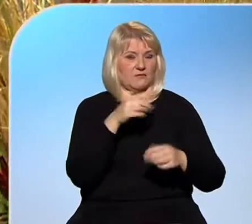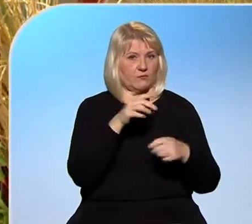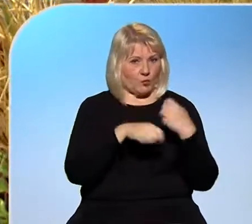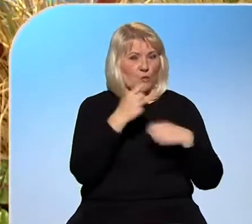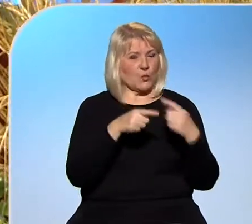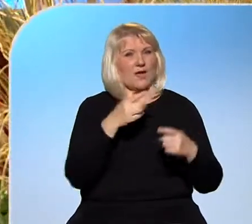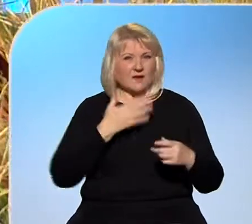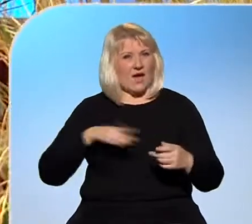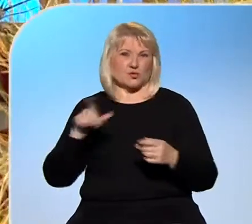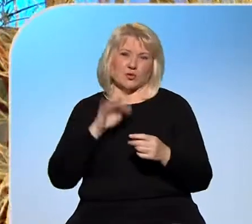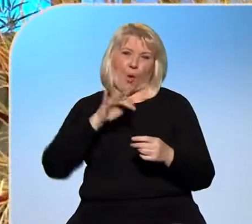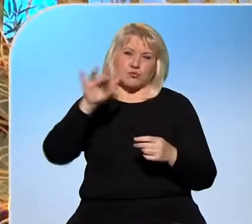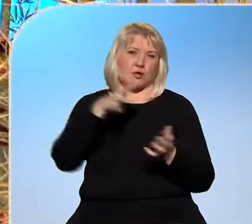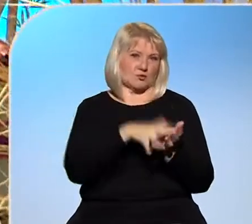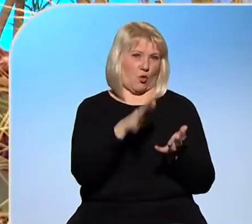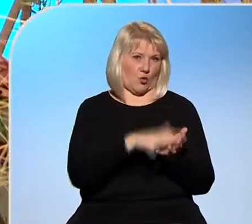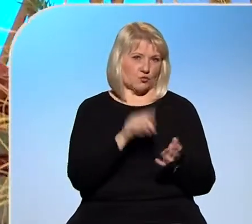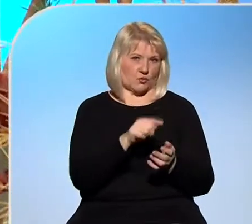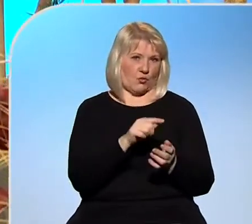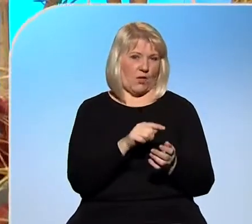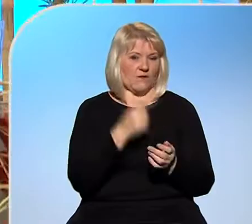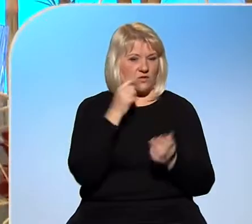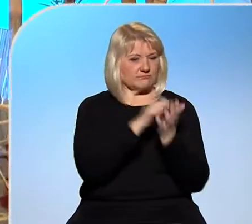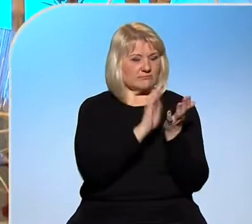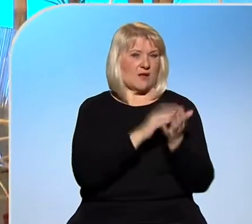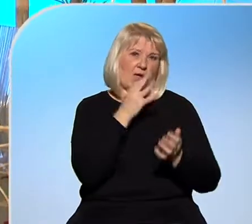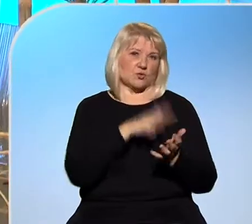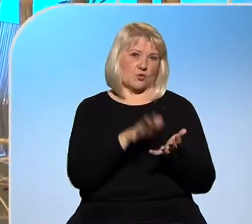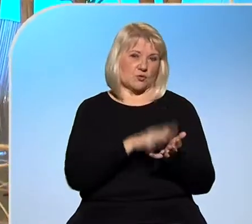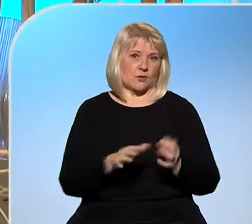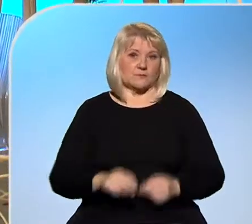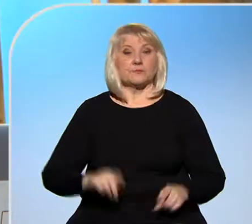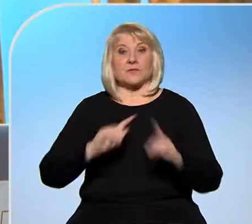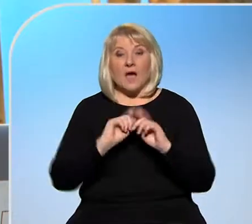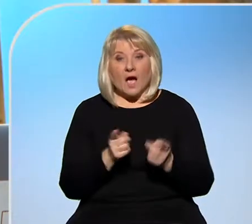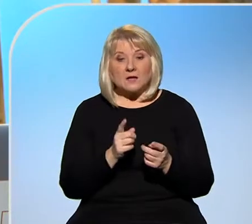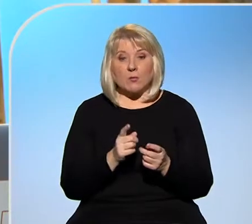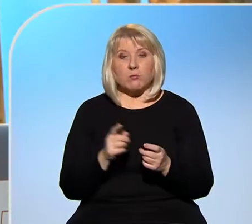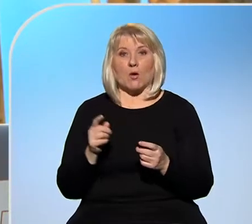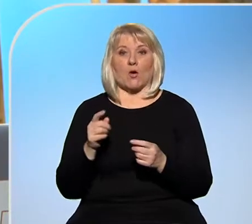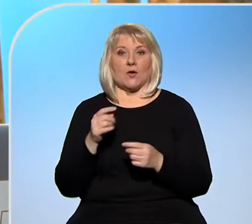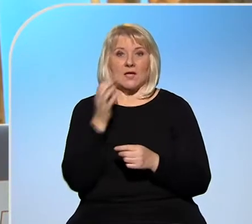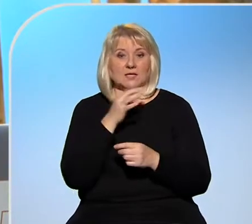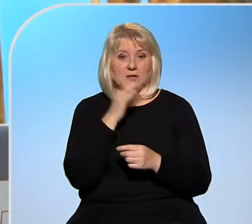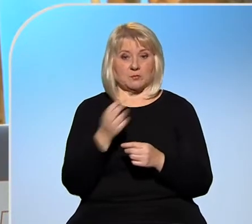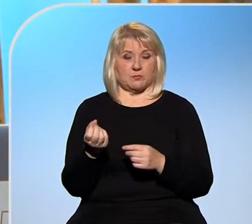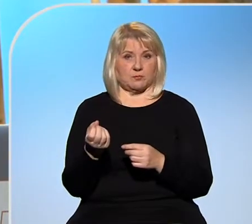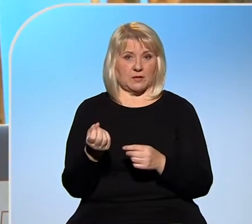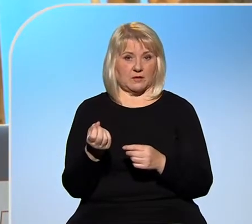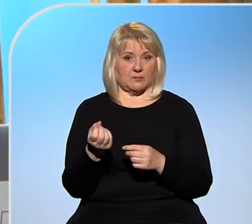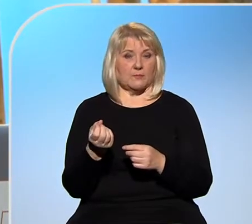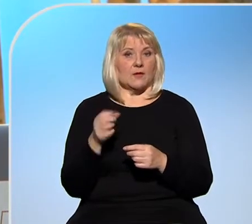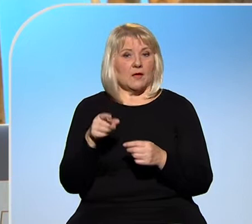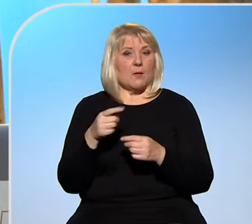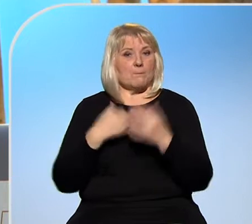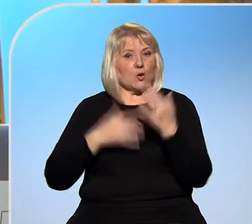opravdu spotřebovávají. A pak samozřejmě ta druhá varianta je, že nám nebyla naučtována správná výše tarifů, které jsme